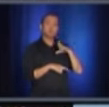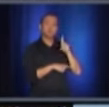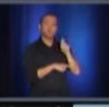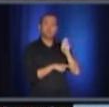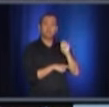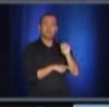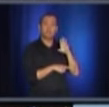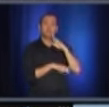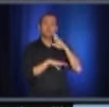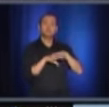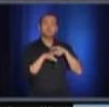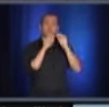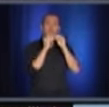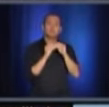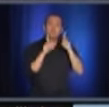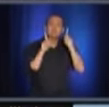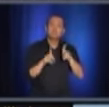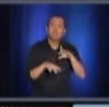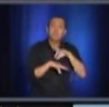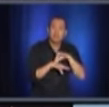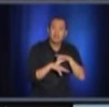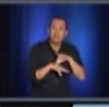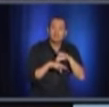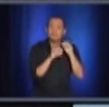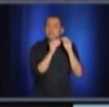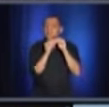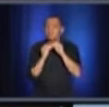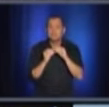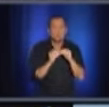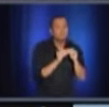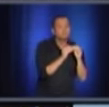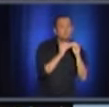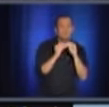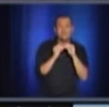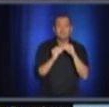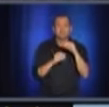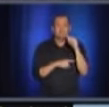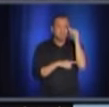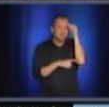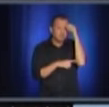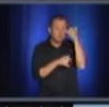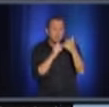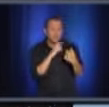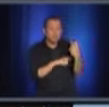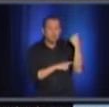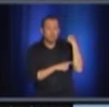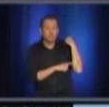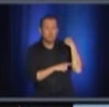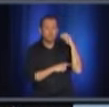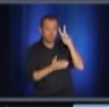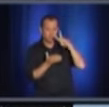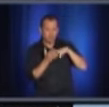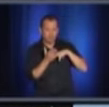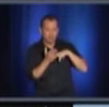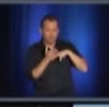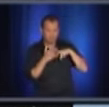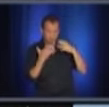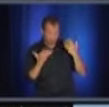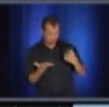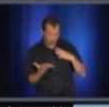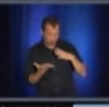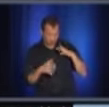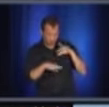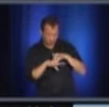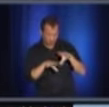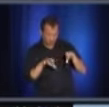durant l'été. Si je ne trompe pas, les derniers chiffres, c'est autour de 2 000 cas actifs au Québec. Vous me corrigerez si ce n pas le cas.